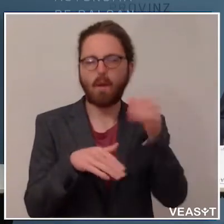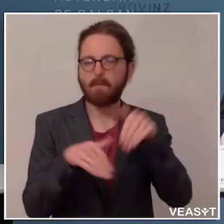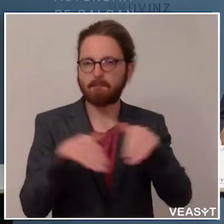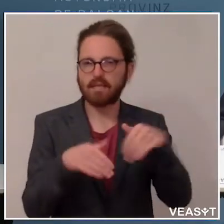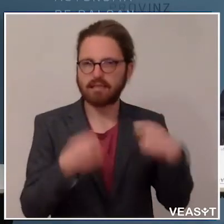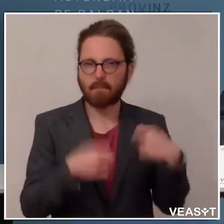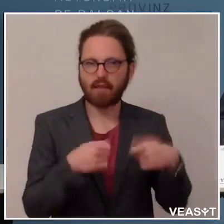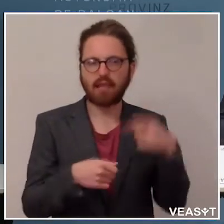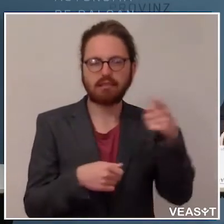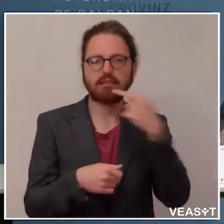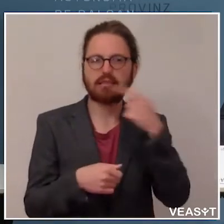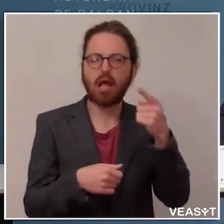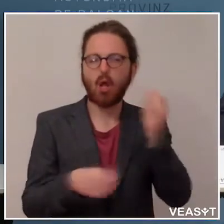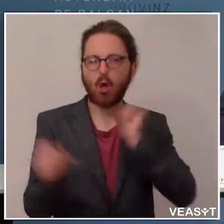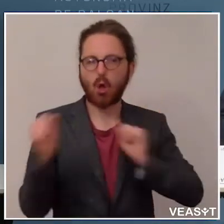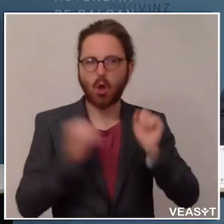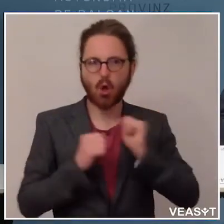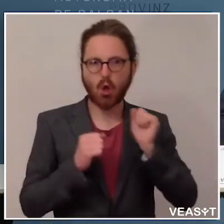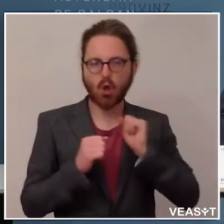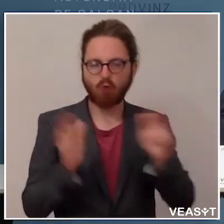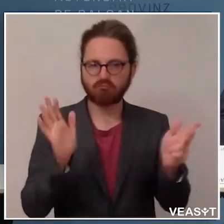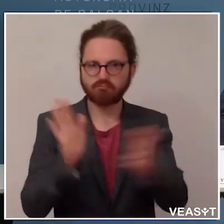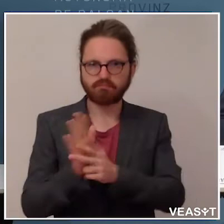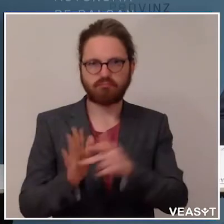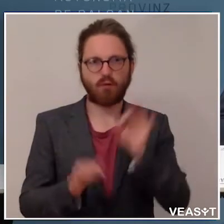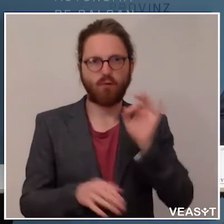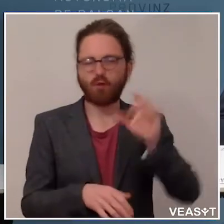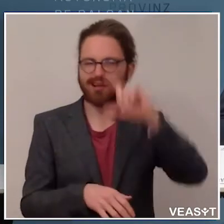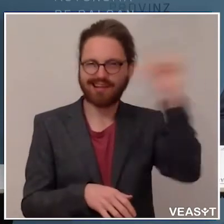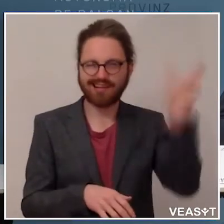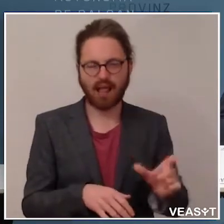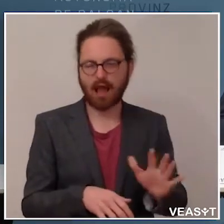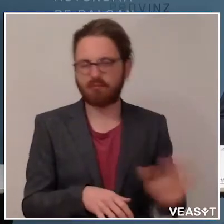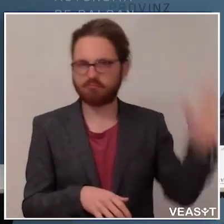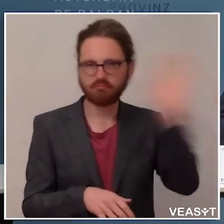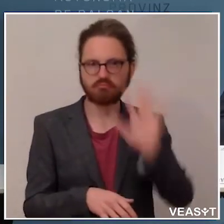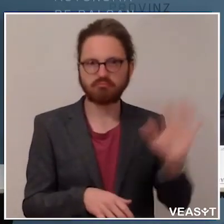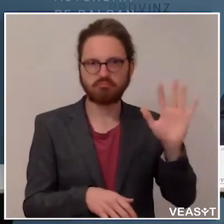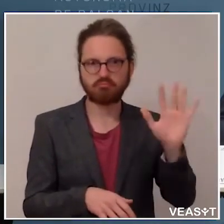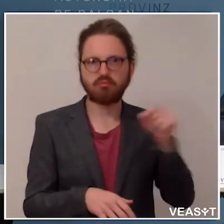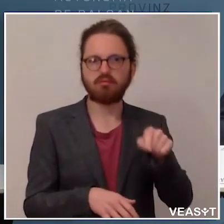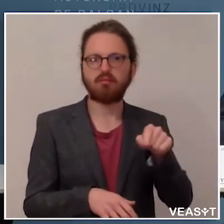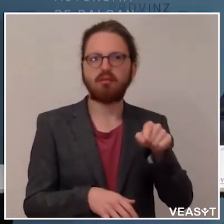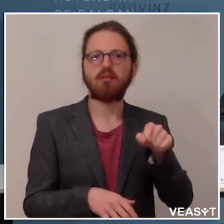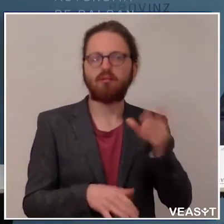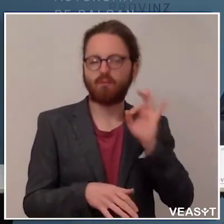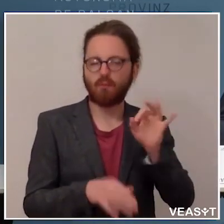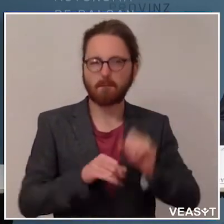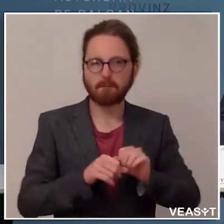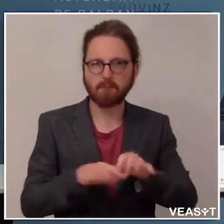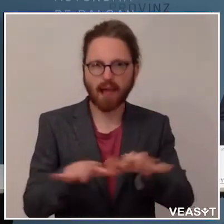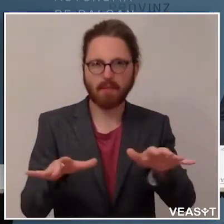Notverfügungen gemacht hat, die für ganz Italien Geltung haben sollten. Das ist in einer Pandemie auch